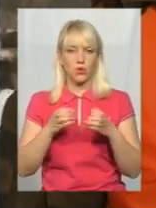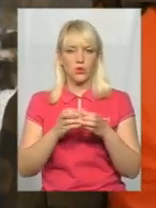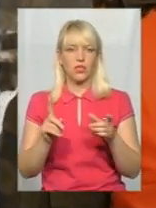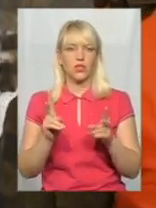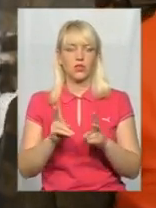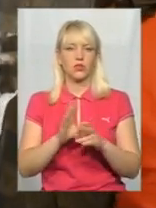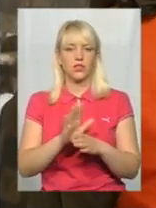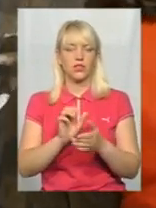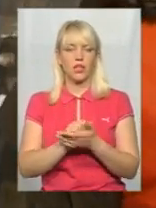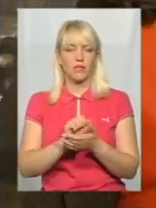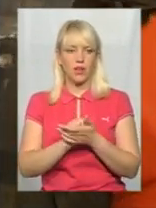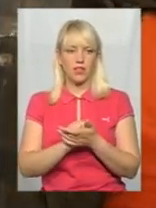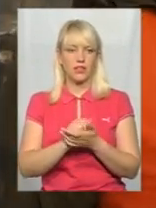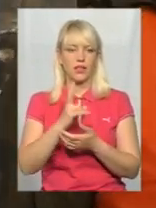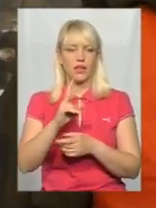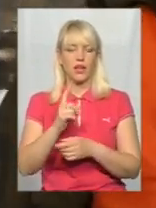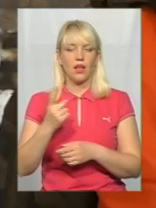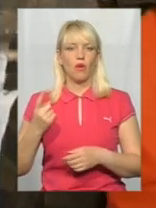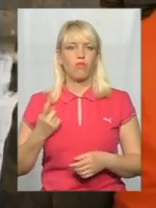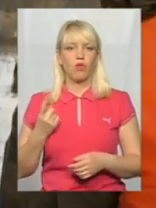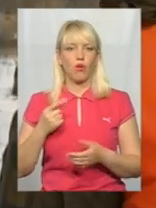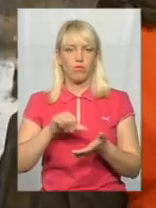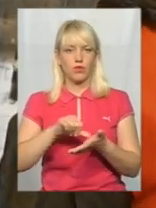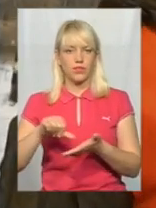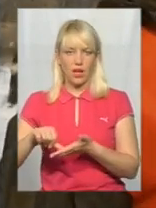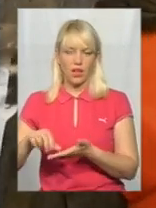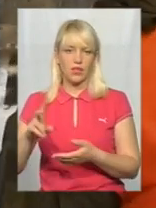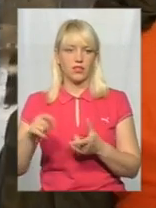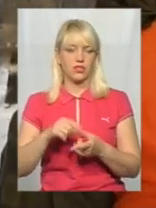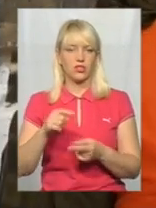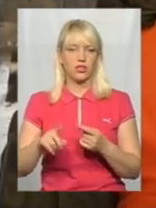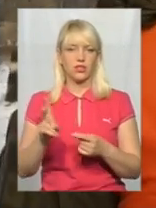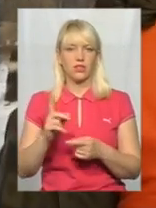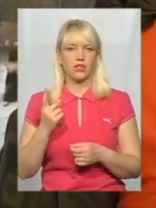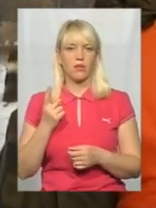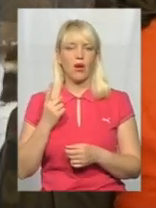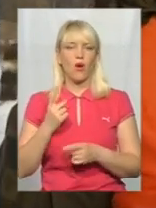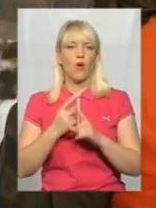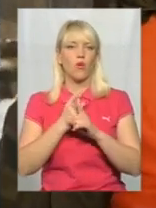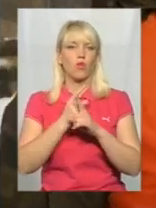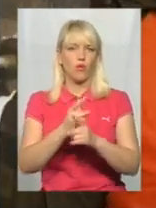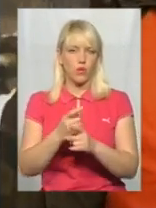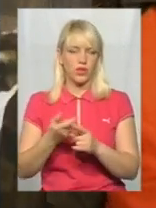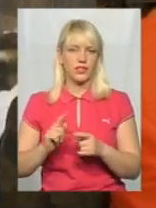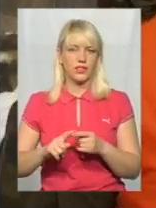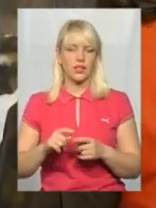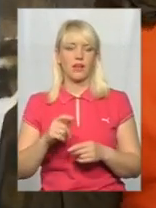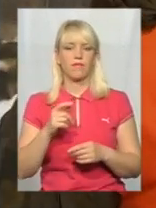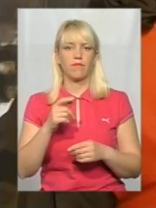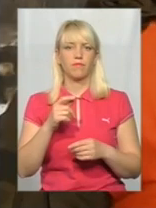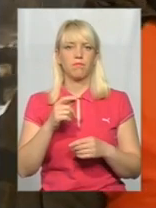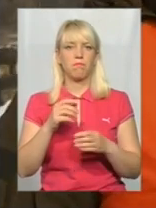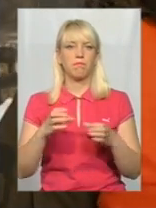охраною на блокпостах, чи якісь гум-конвої перевіряти, чи ще щось. Це підрозділ,